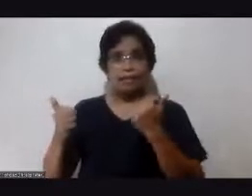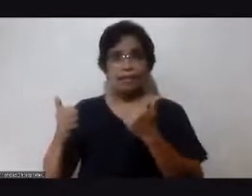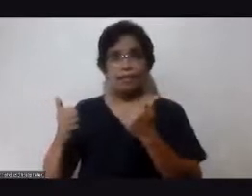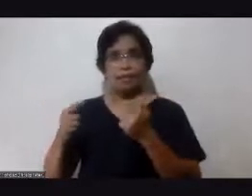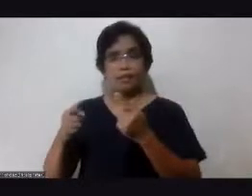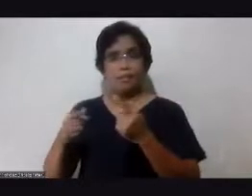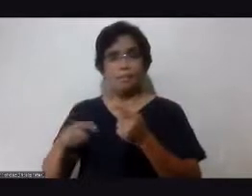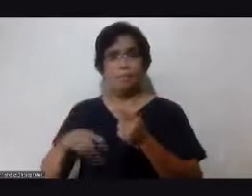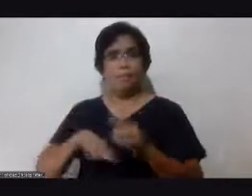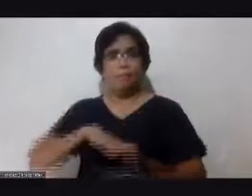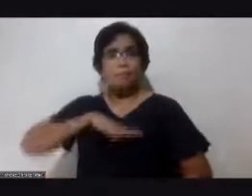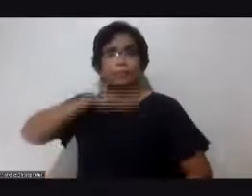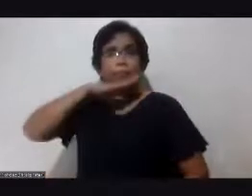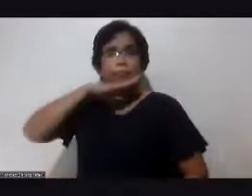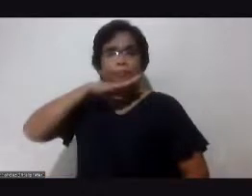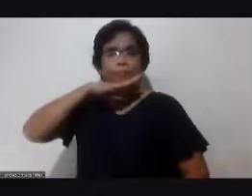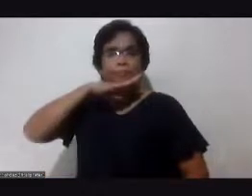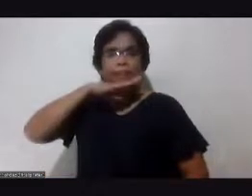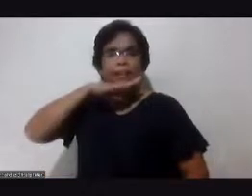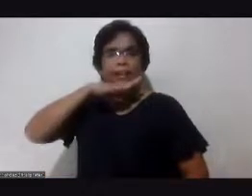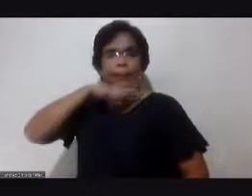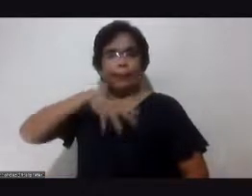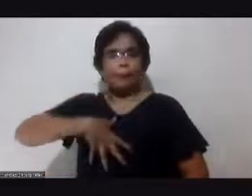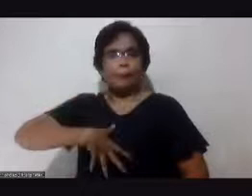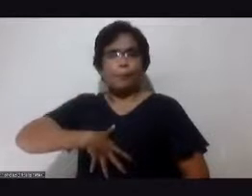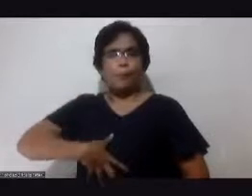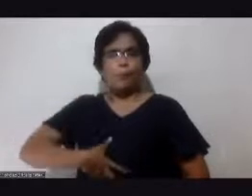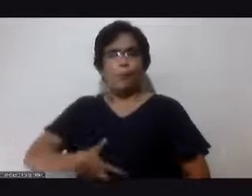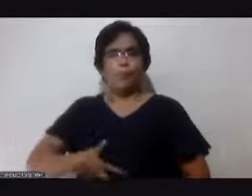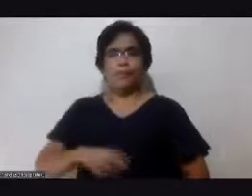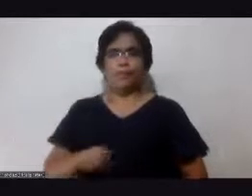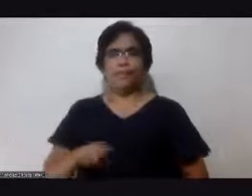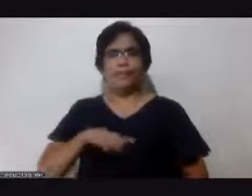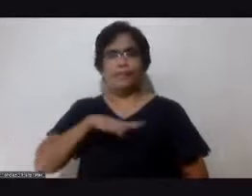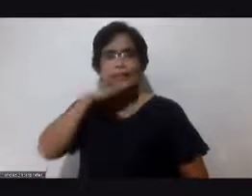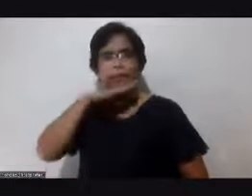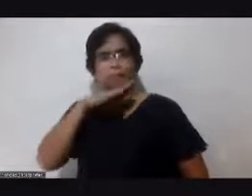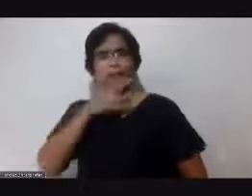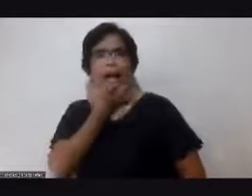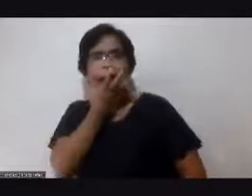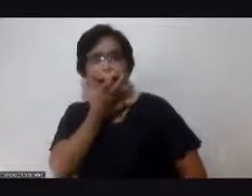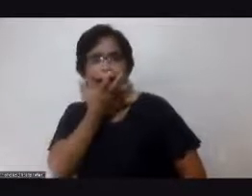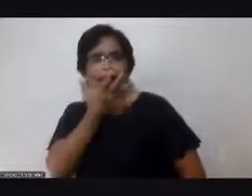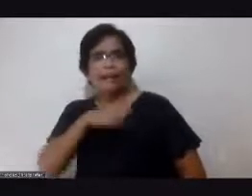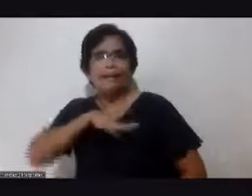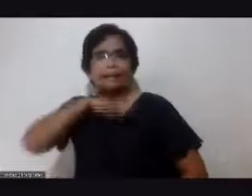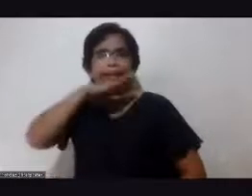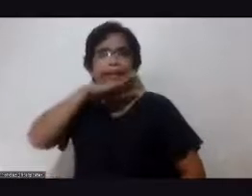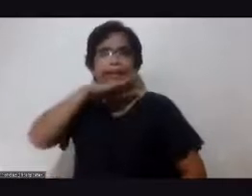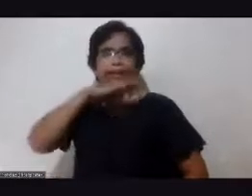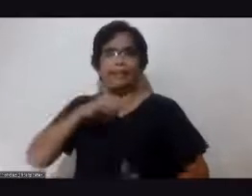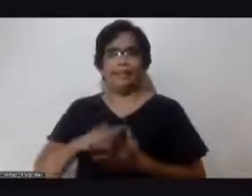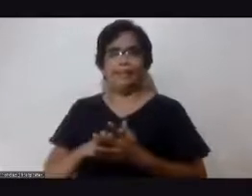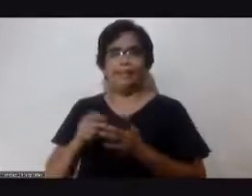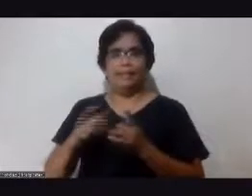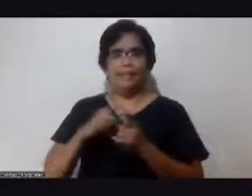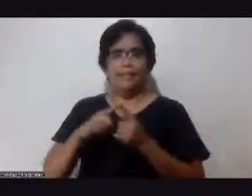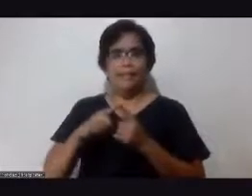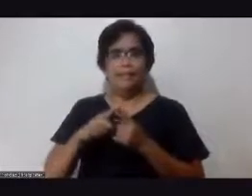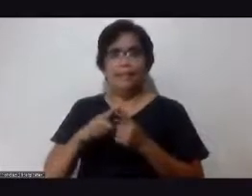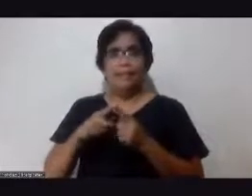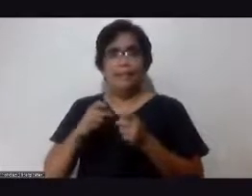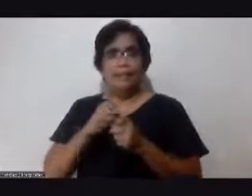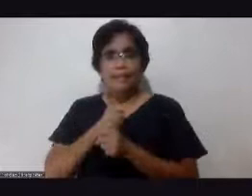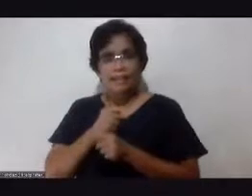busog. Yeah. Okay? Yung bondat na sobra-sobra. Okay? O yung kumain ng sobra, tapos hinaluan pa ng